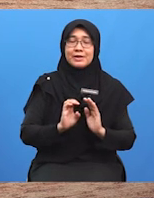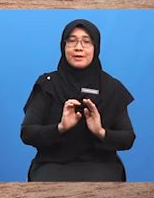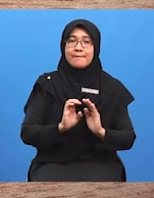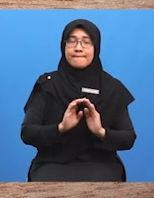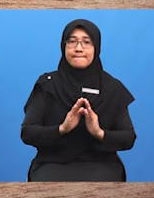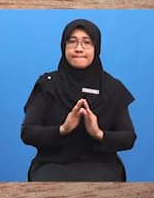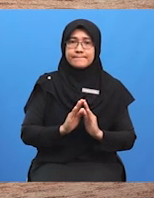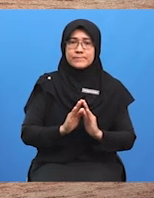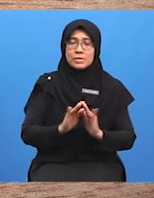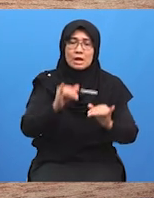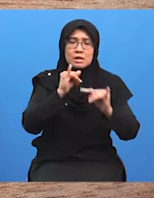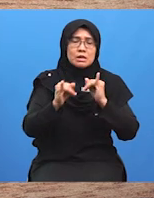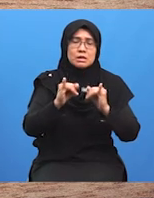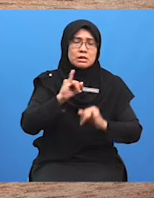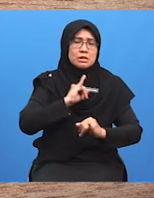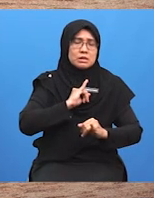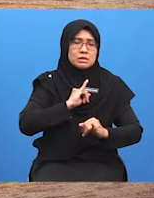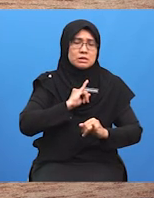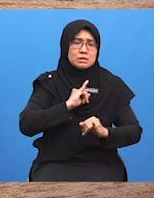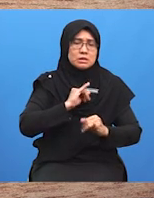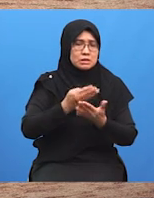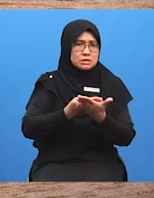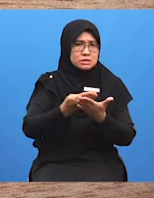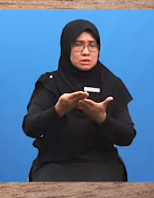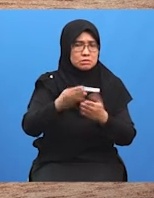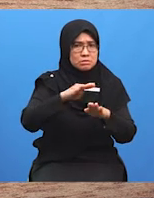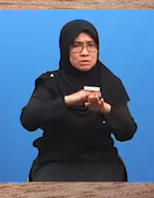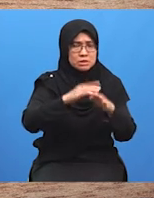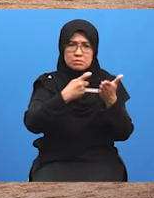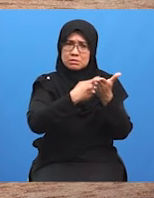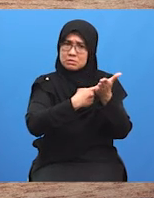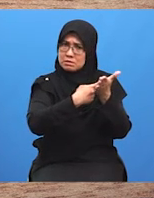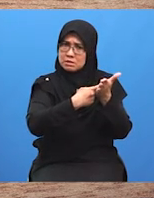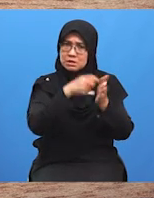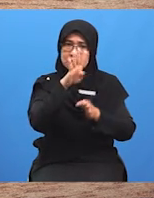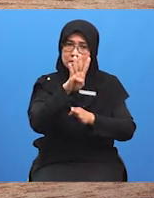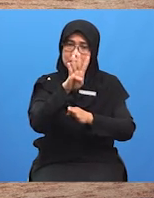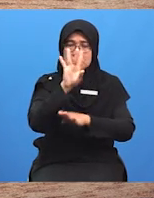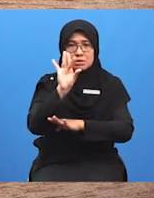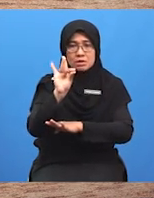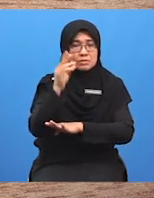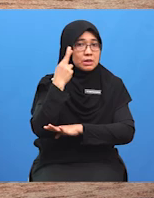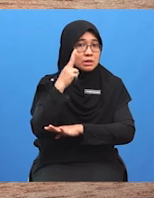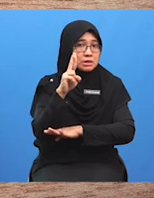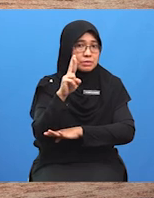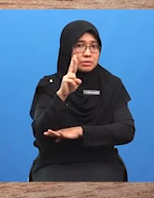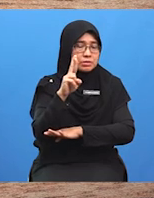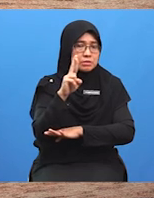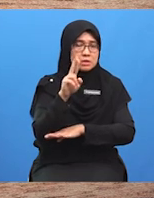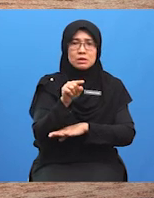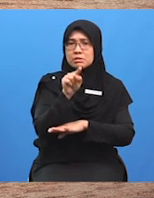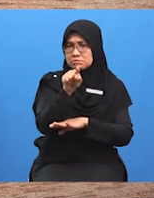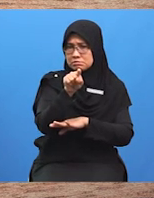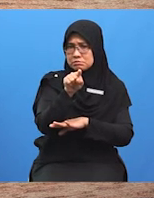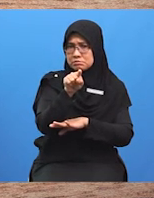Jika saya memilih untuk membeli pada harga RM48,000 Adakah pihak